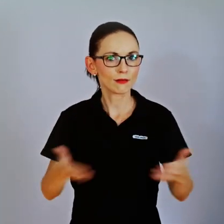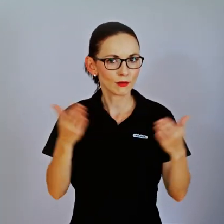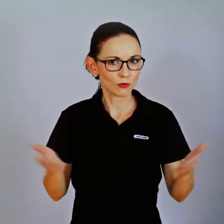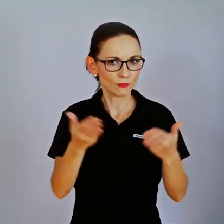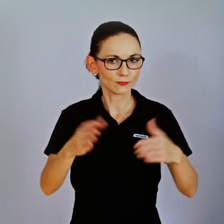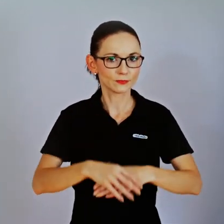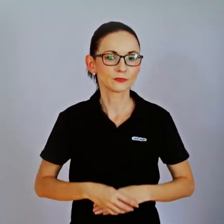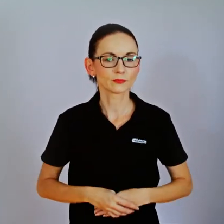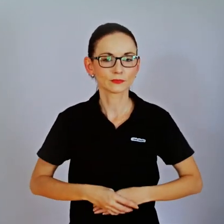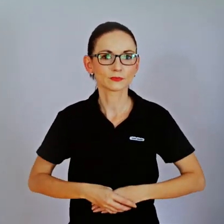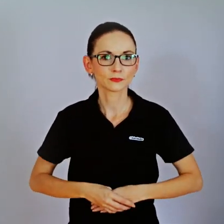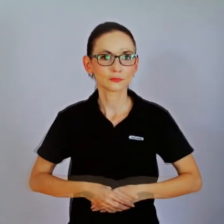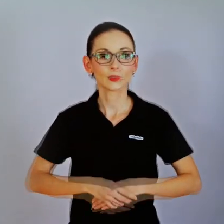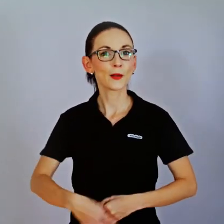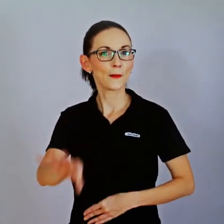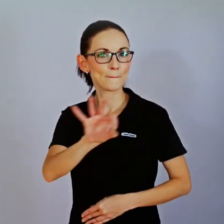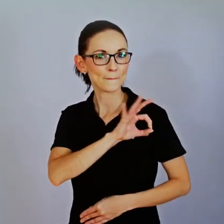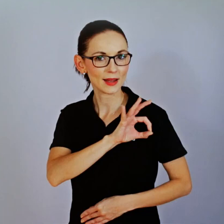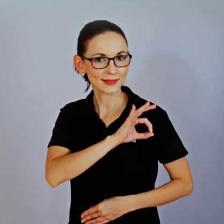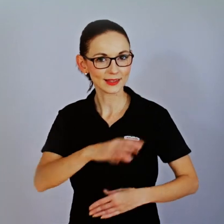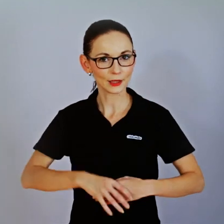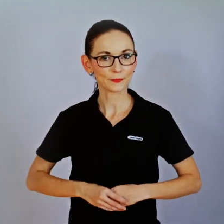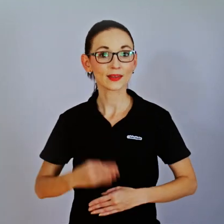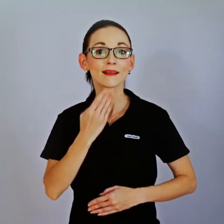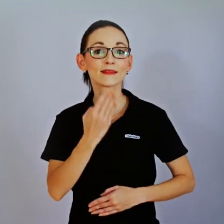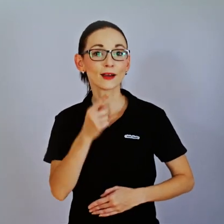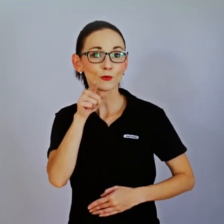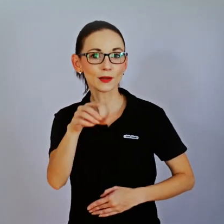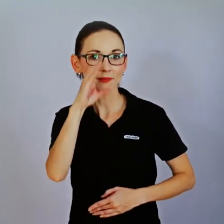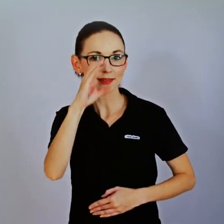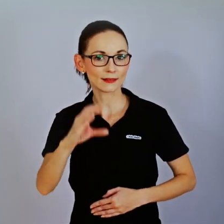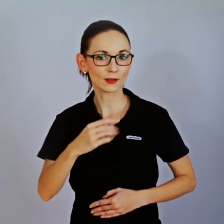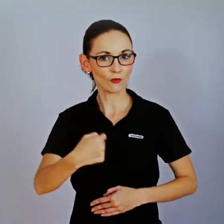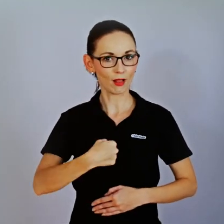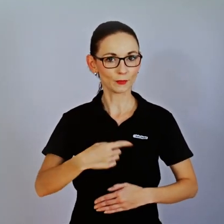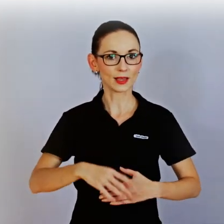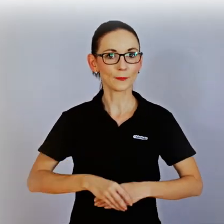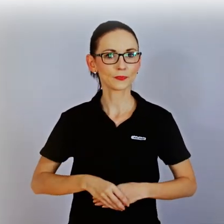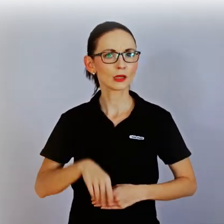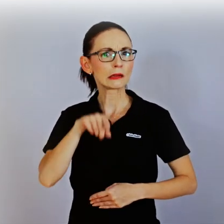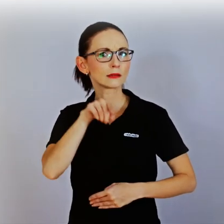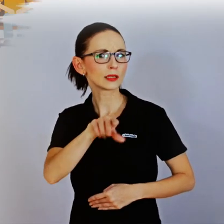je totiž najťažší vôbec rozhovor o těchto témách začať. Vysok už jde jednoduchšie.